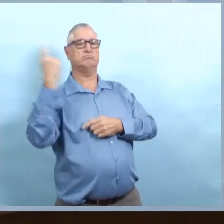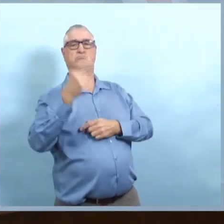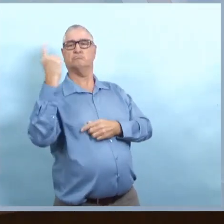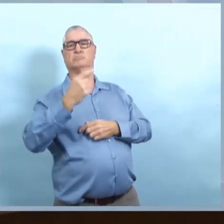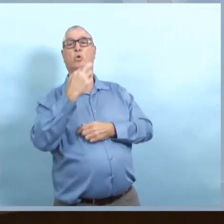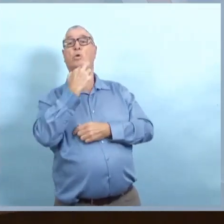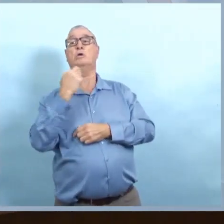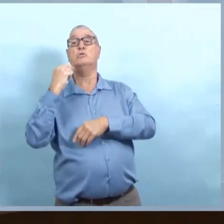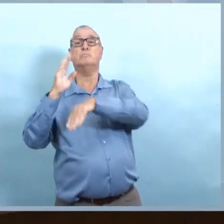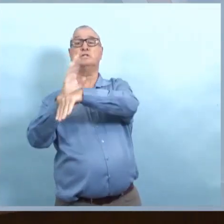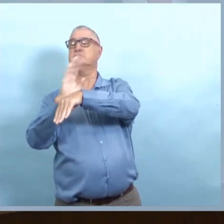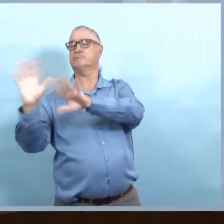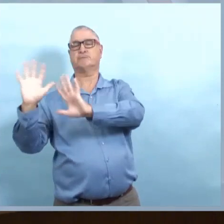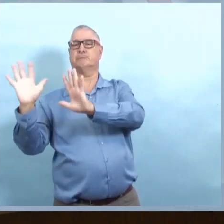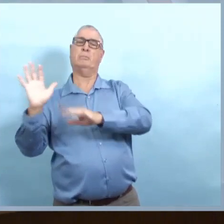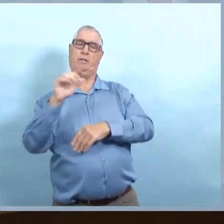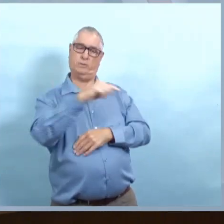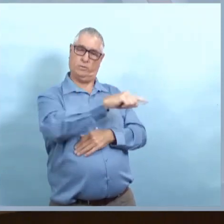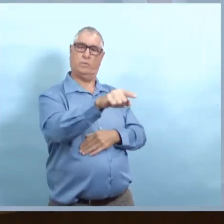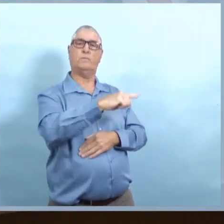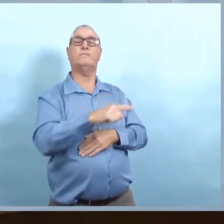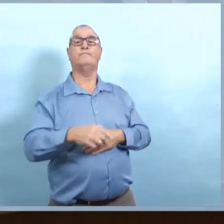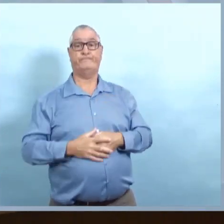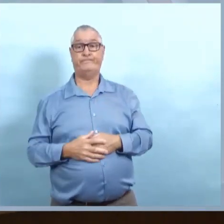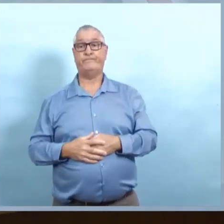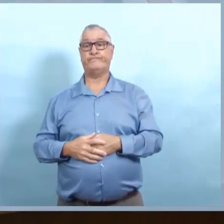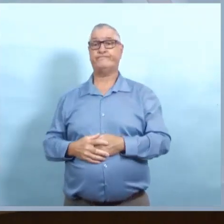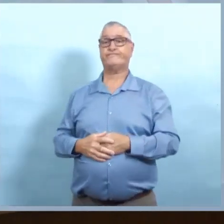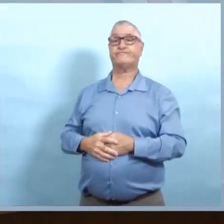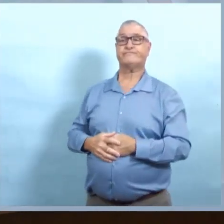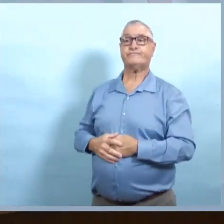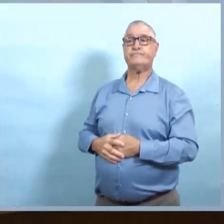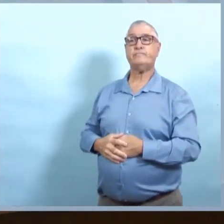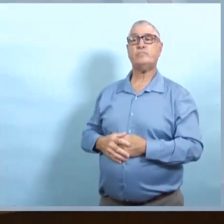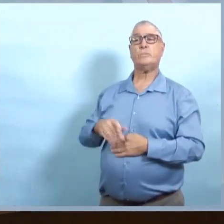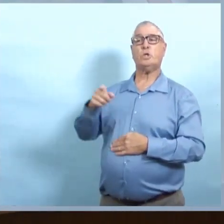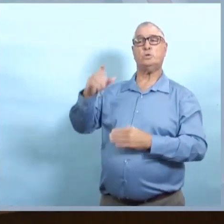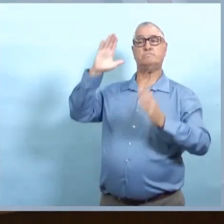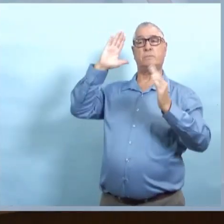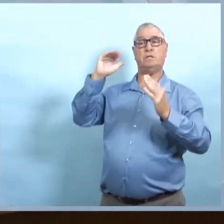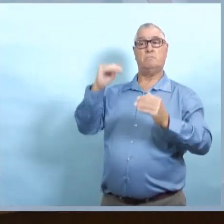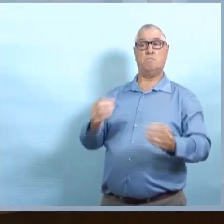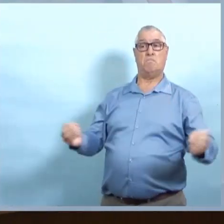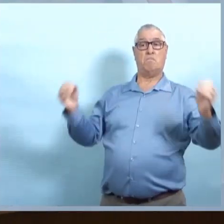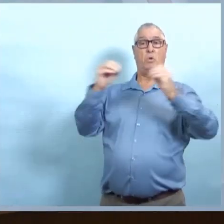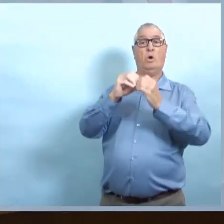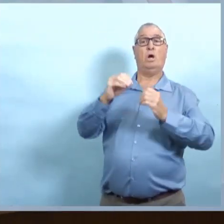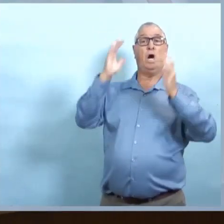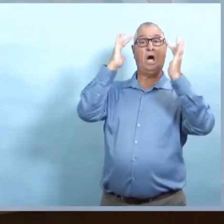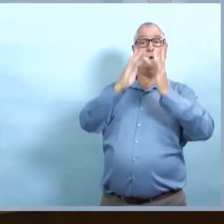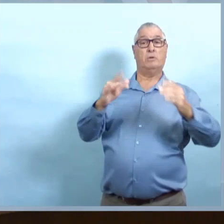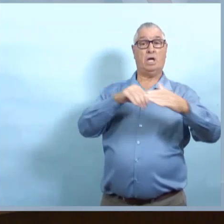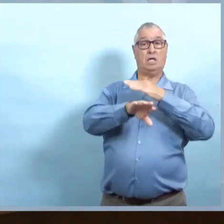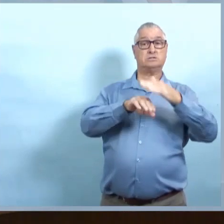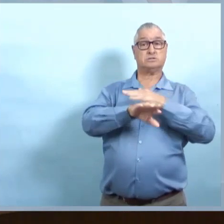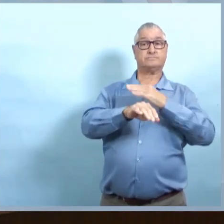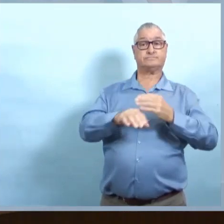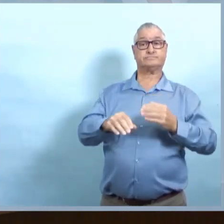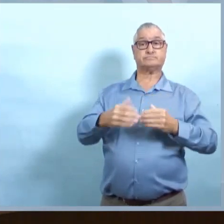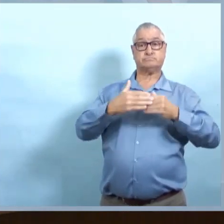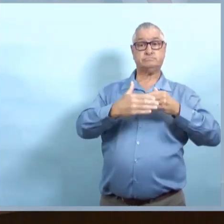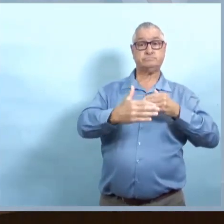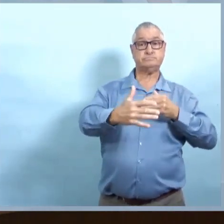propriétaire? C'est le client. Les entreprises ne sont chargées que de rappeler aux clients qu'ils doivent porter un masque.